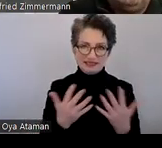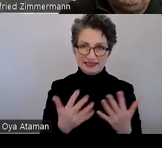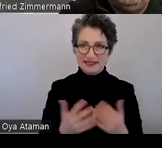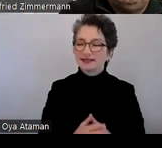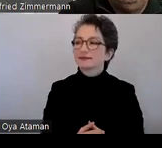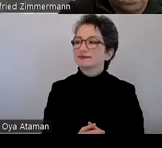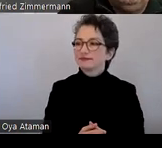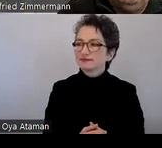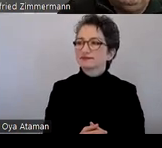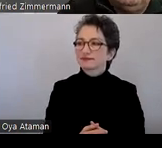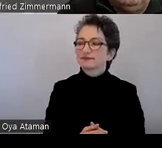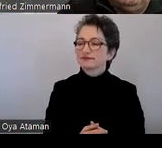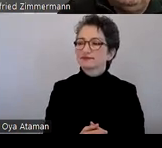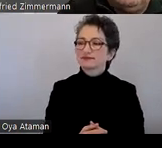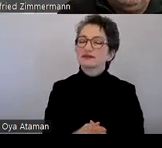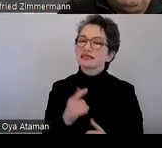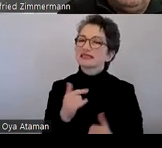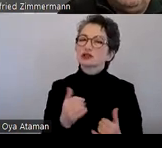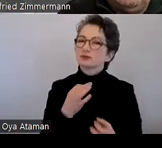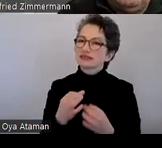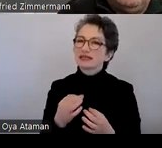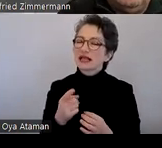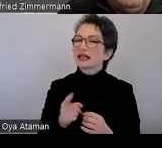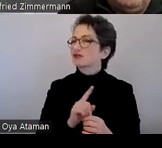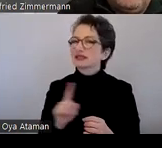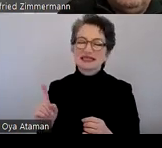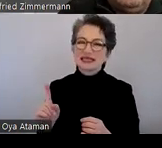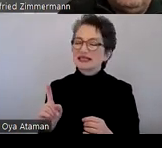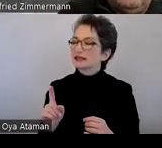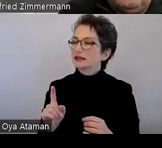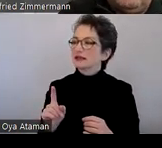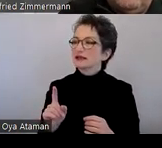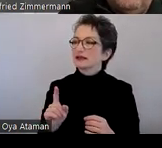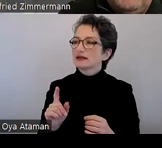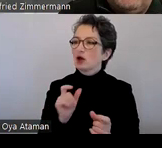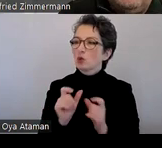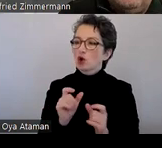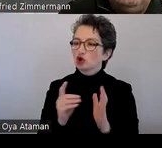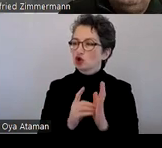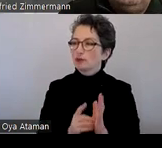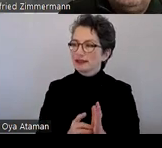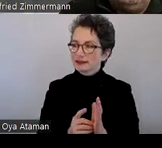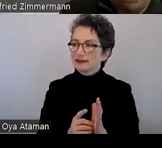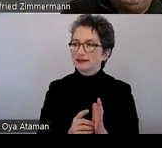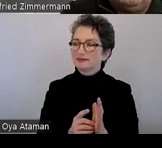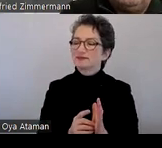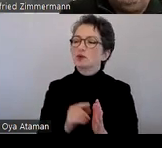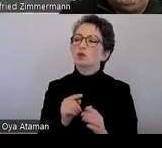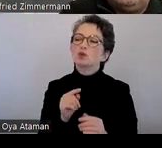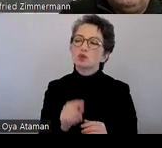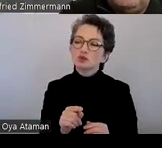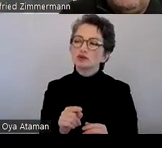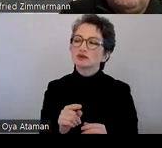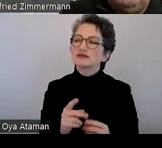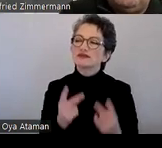gefordert für nicht Webdokumente. Und durchsuchbare Texte, das ist sehr